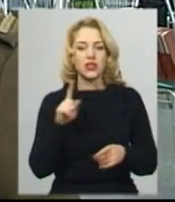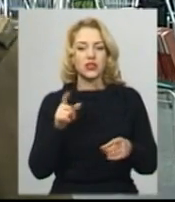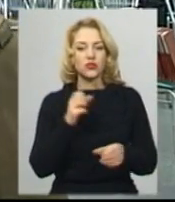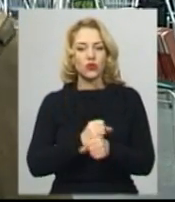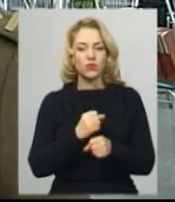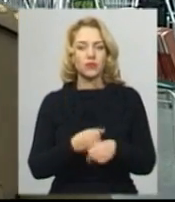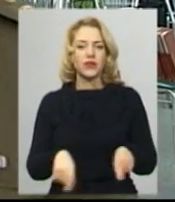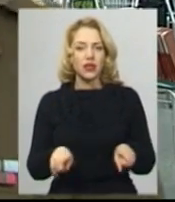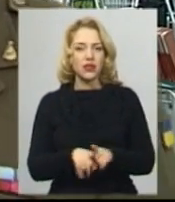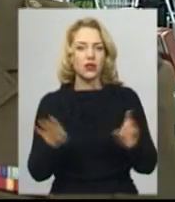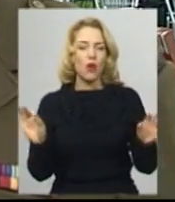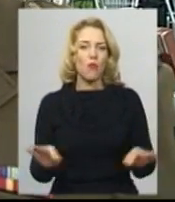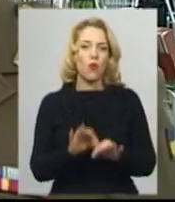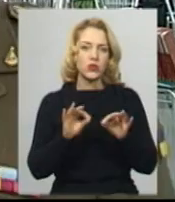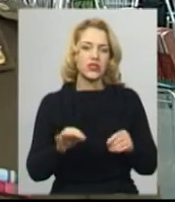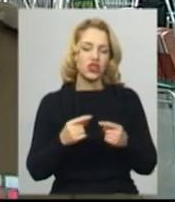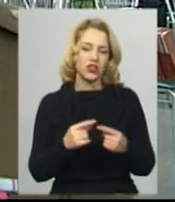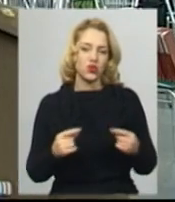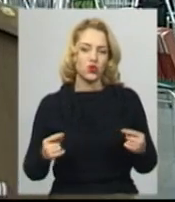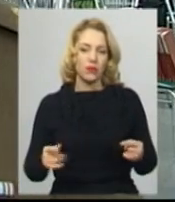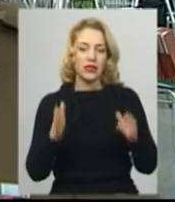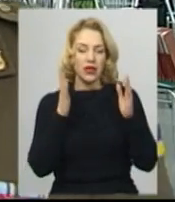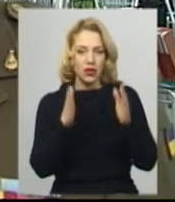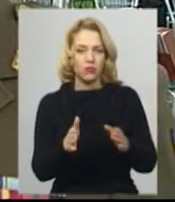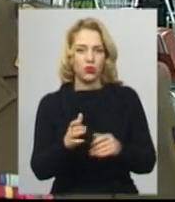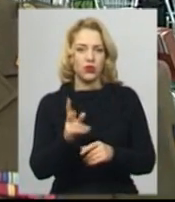такий музичний інструмент і будемо бити в нього,